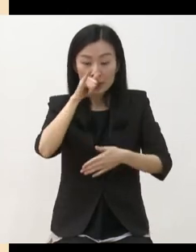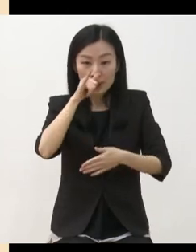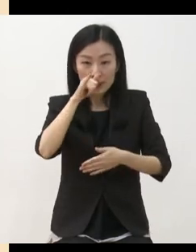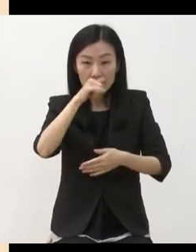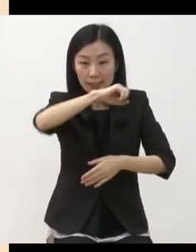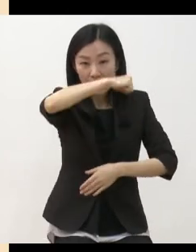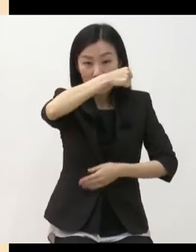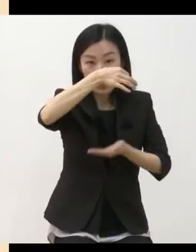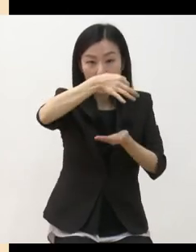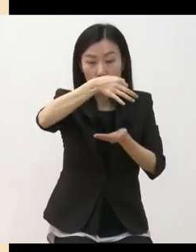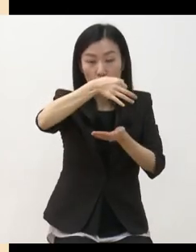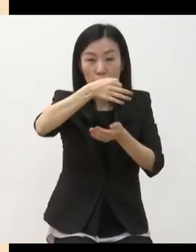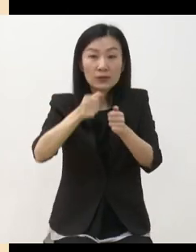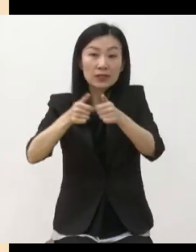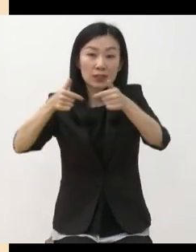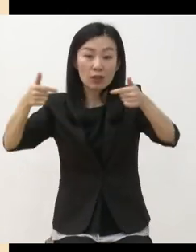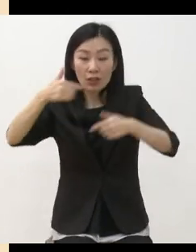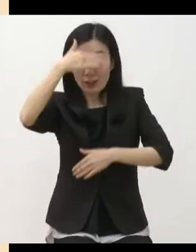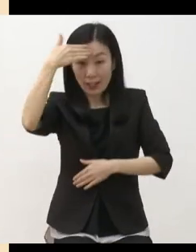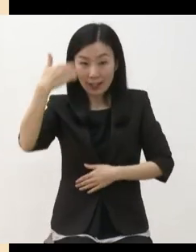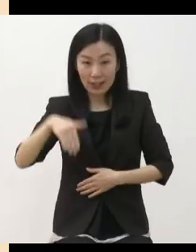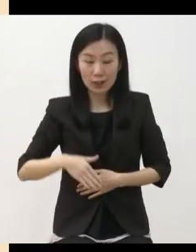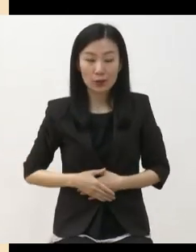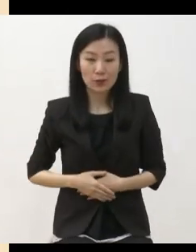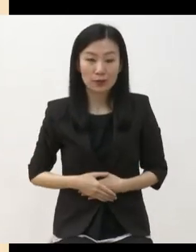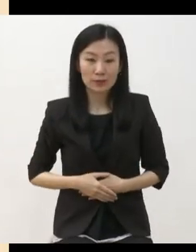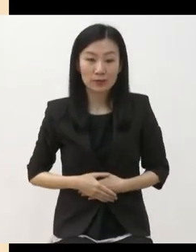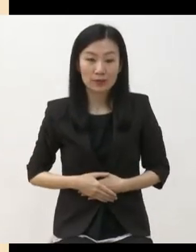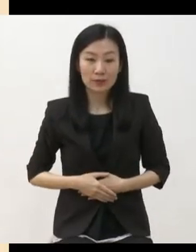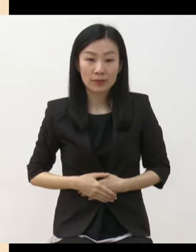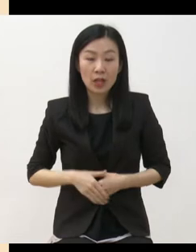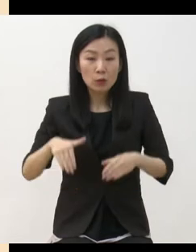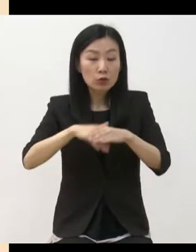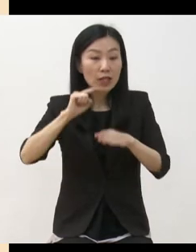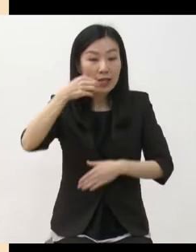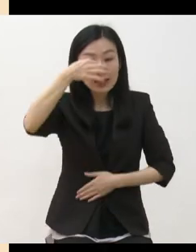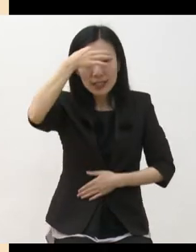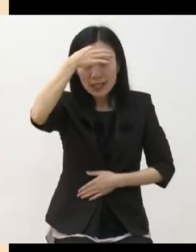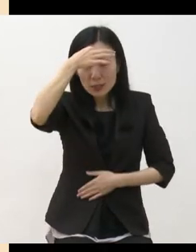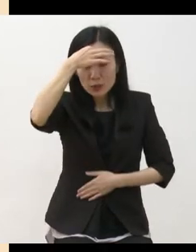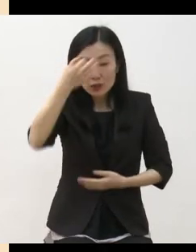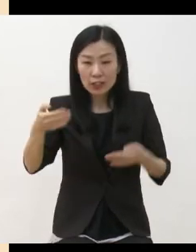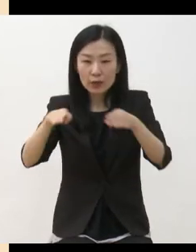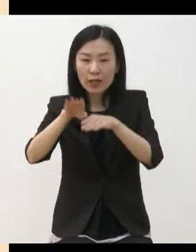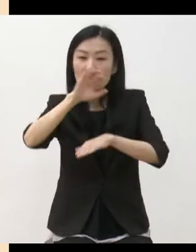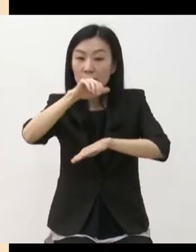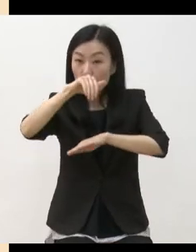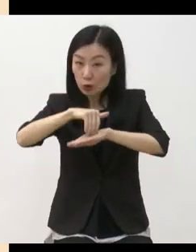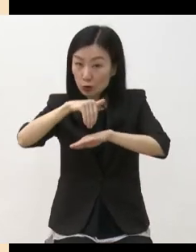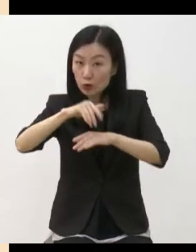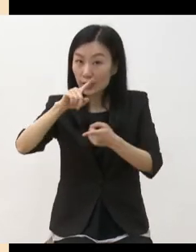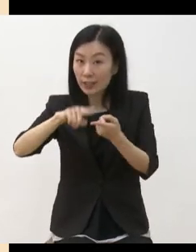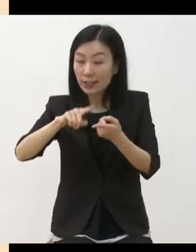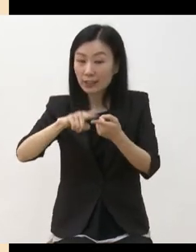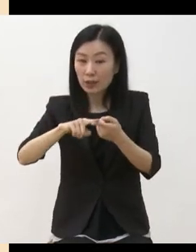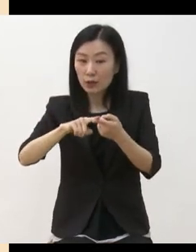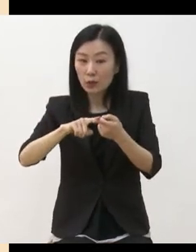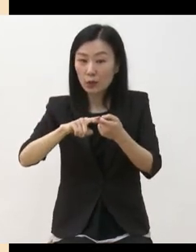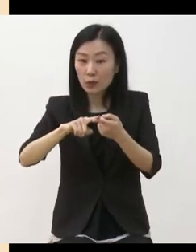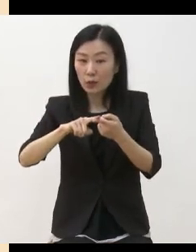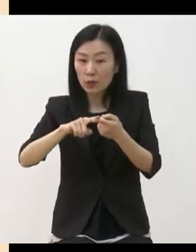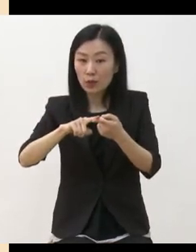뿐만 아니라 문화예술기관 연수단원 지원 사업에서도 두 배